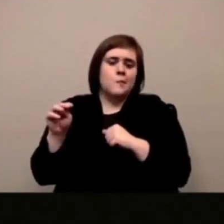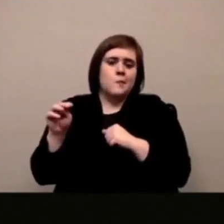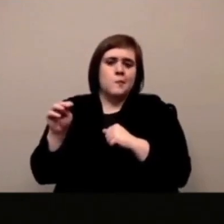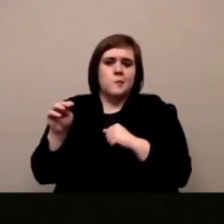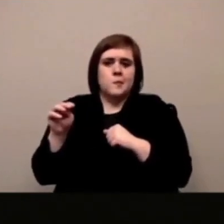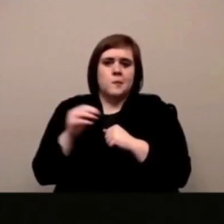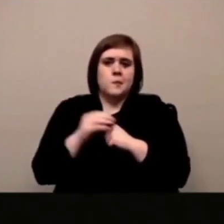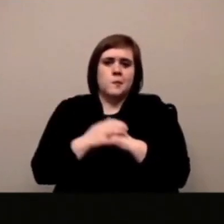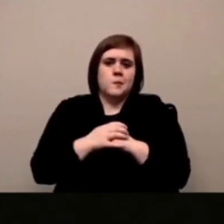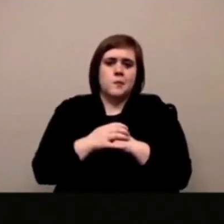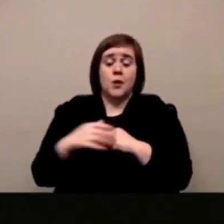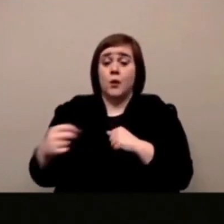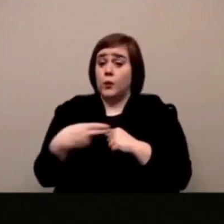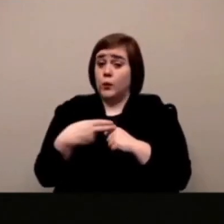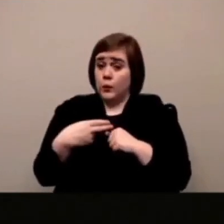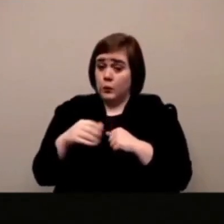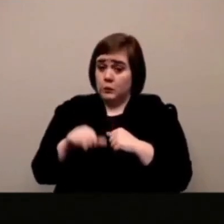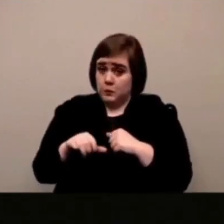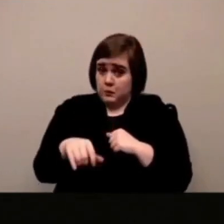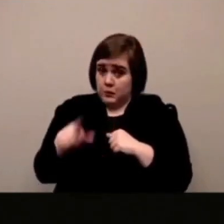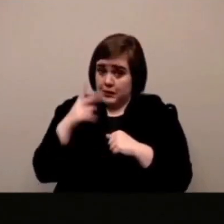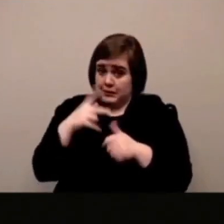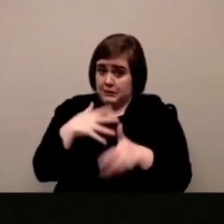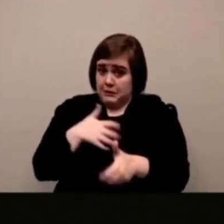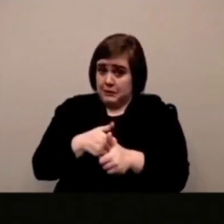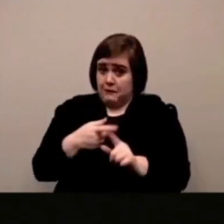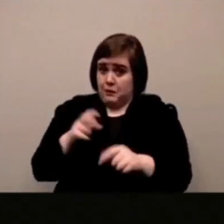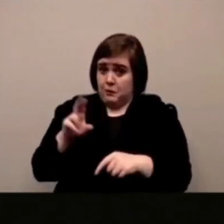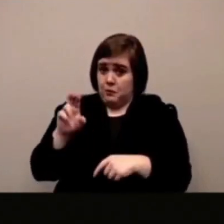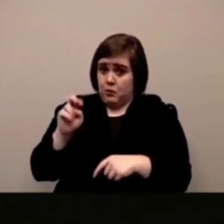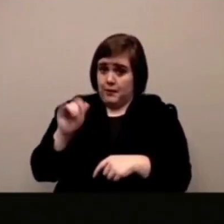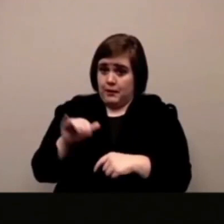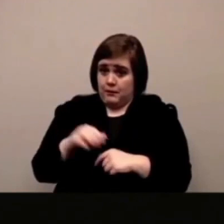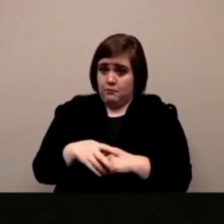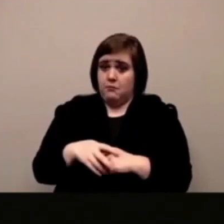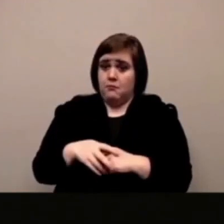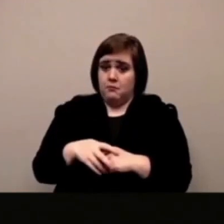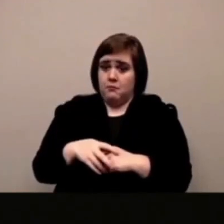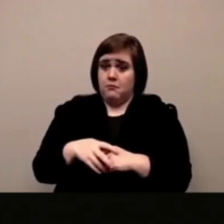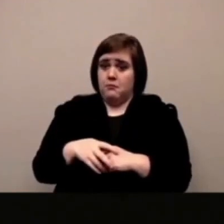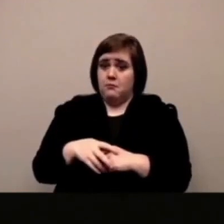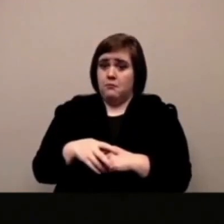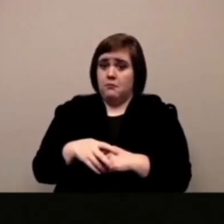ok penso che questo si risponda così come funziona